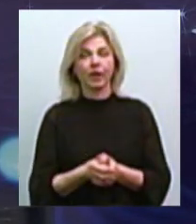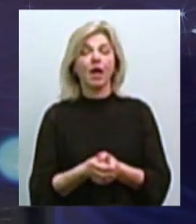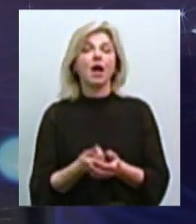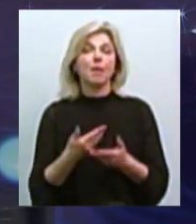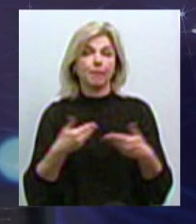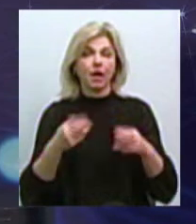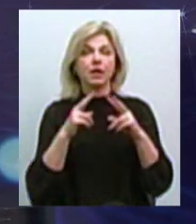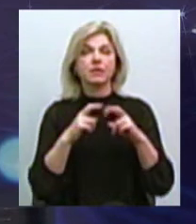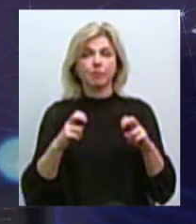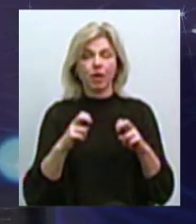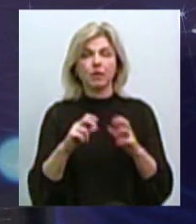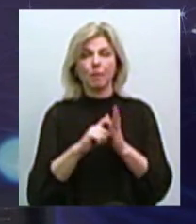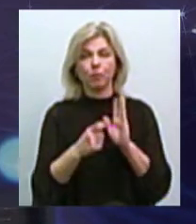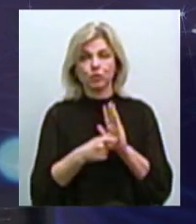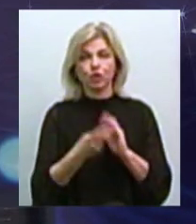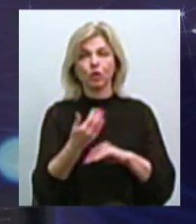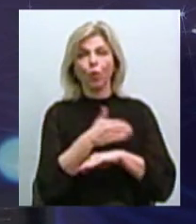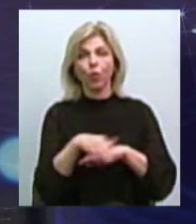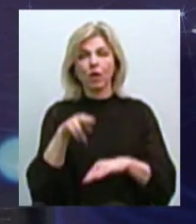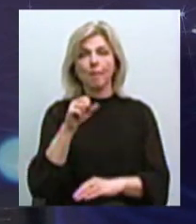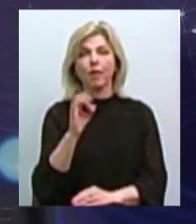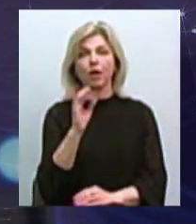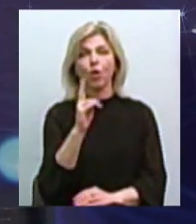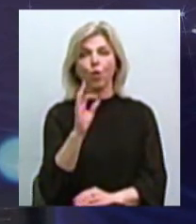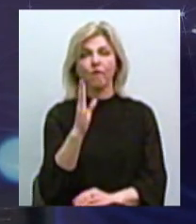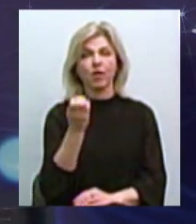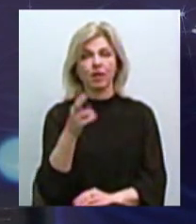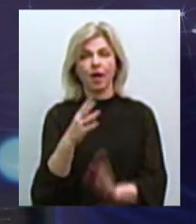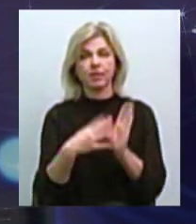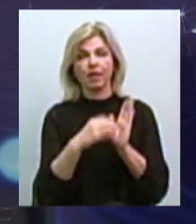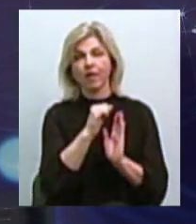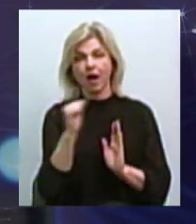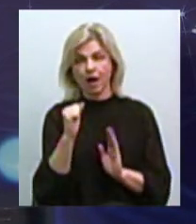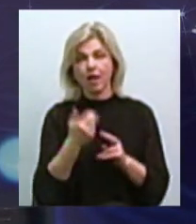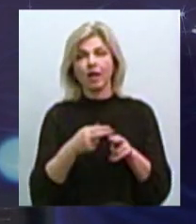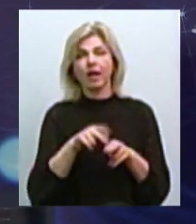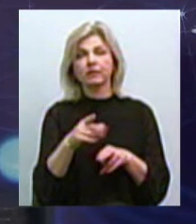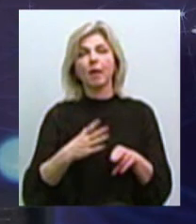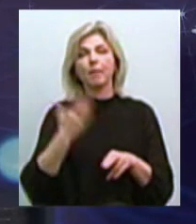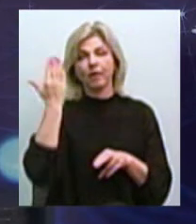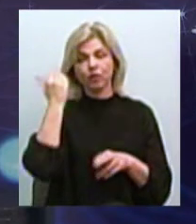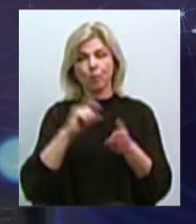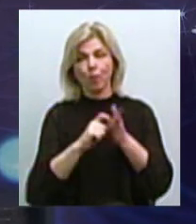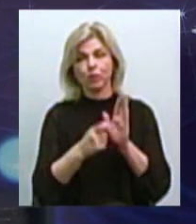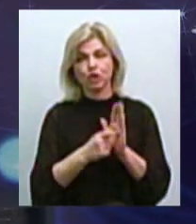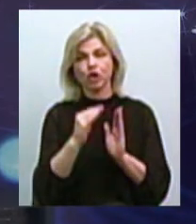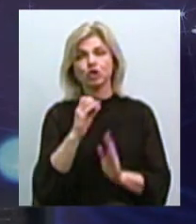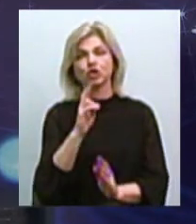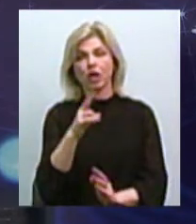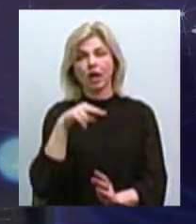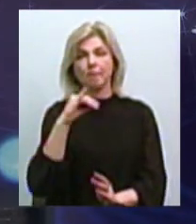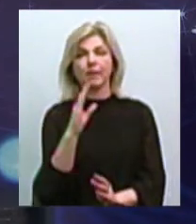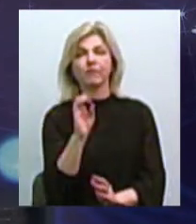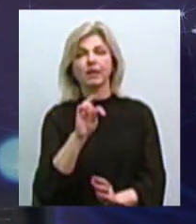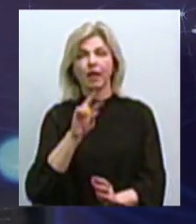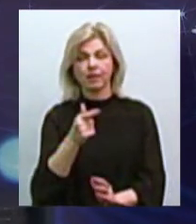розміщуємо поміщення на вулиці Паркової 9А, це теж бувше поміщення ЖК Південь, це центральний